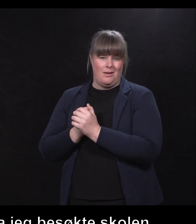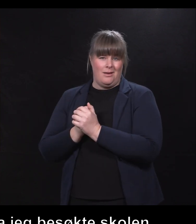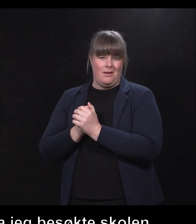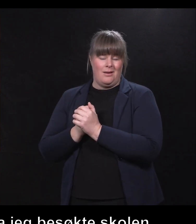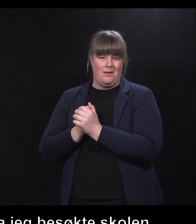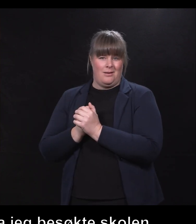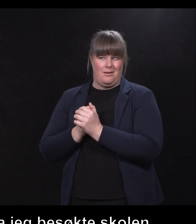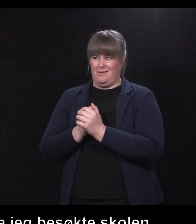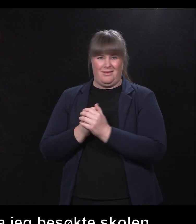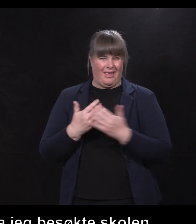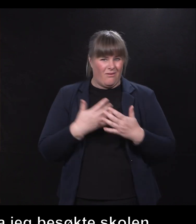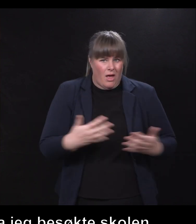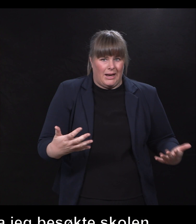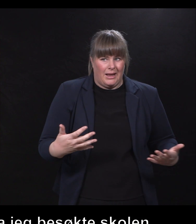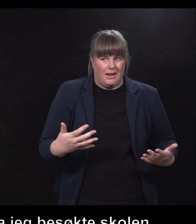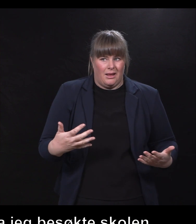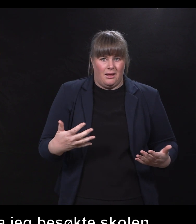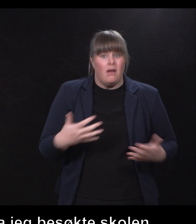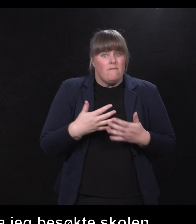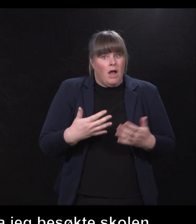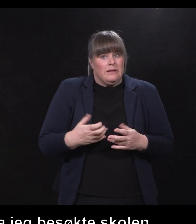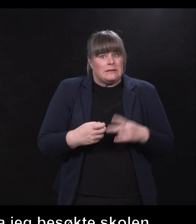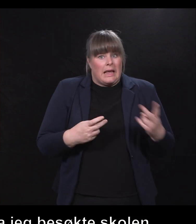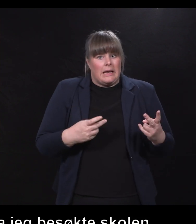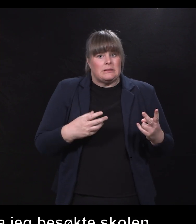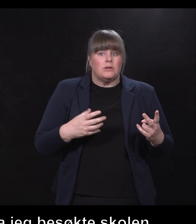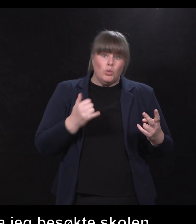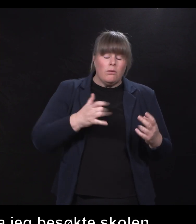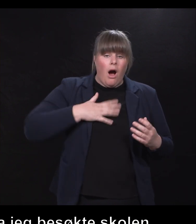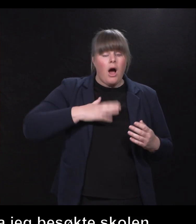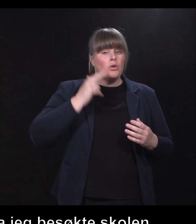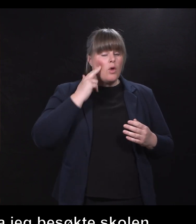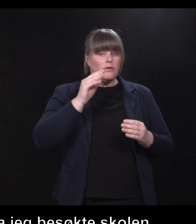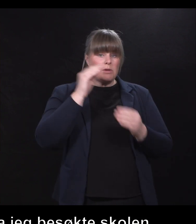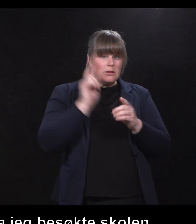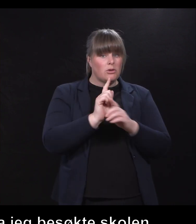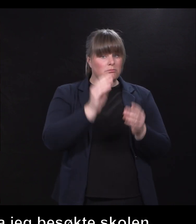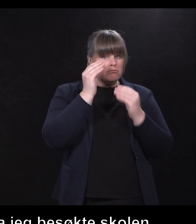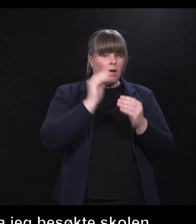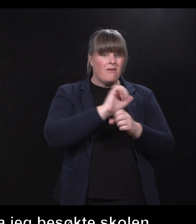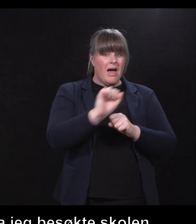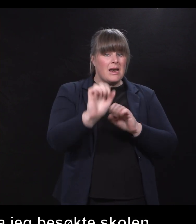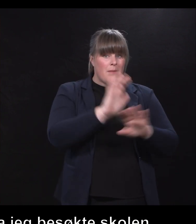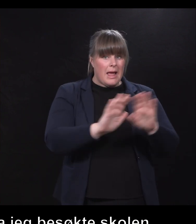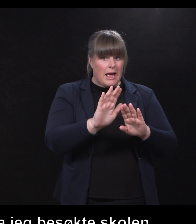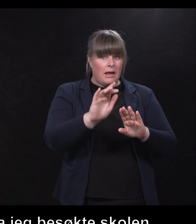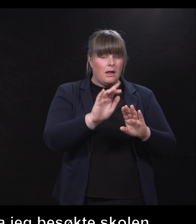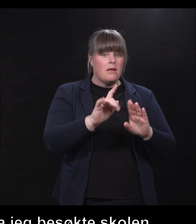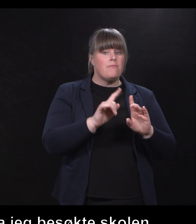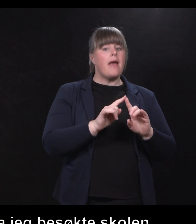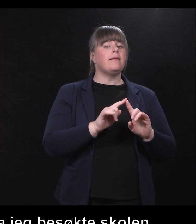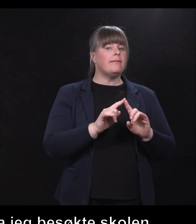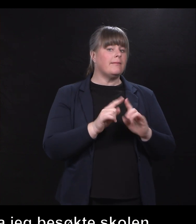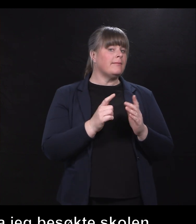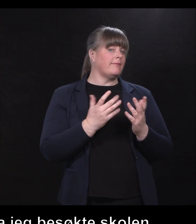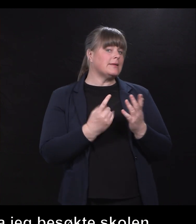studenter som tar vernepeieutdanning også. Da er det veldig ofte at disse her personene står alene, sammen med